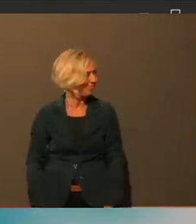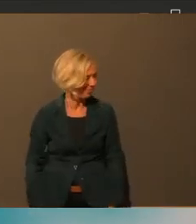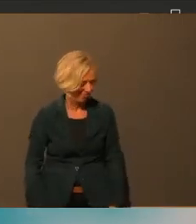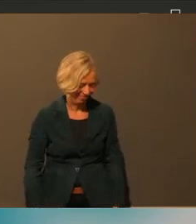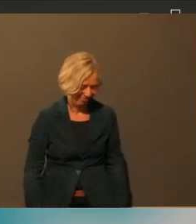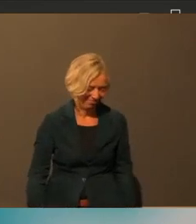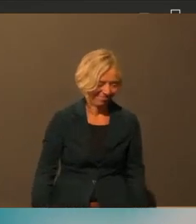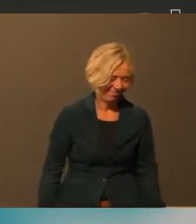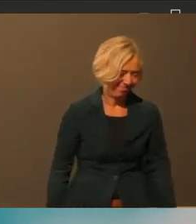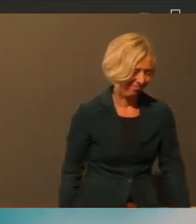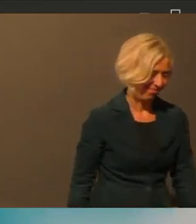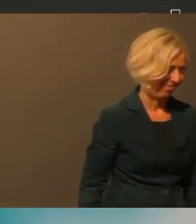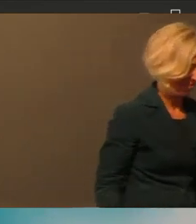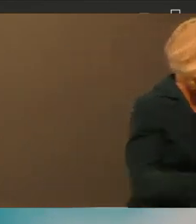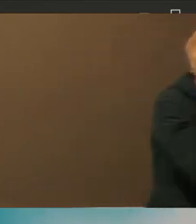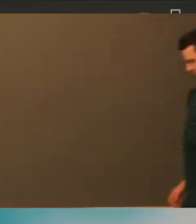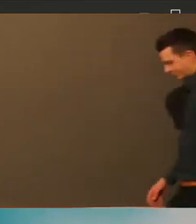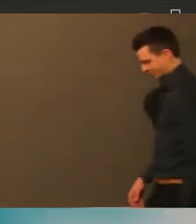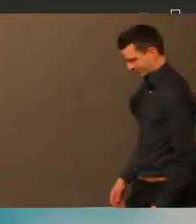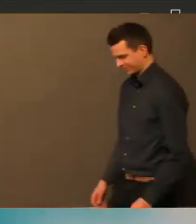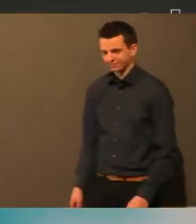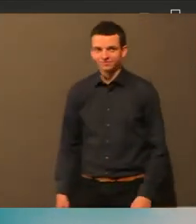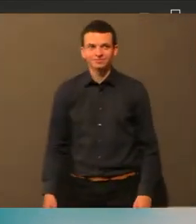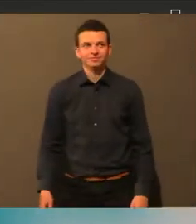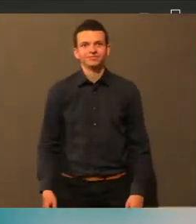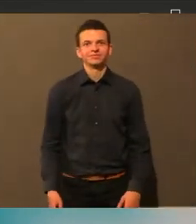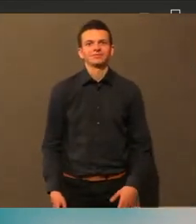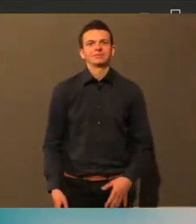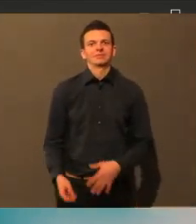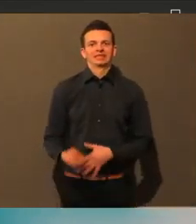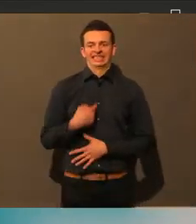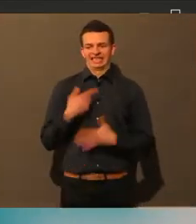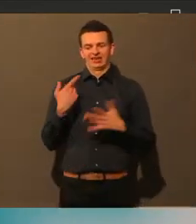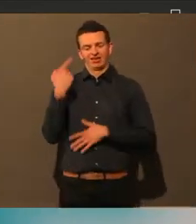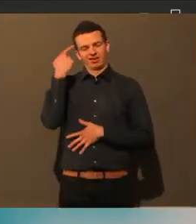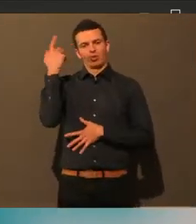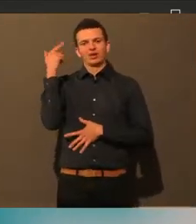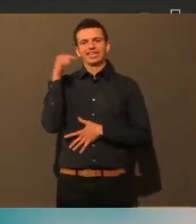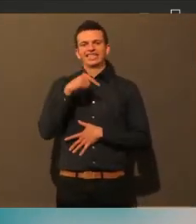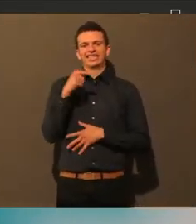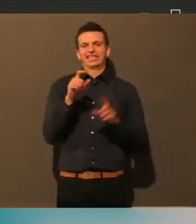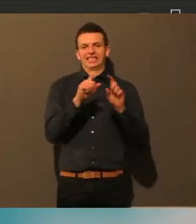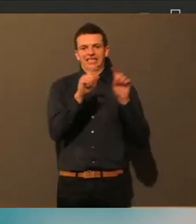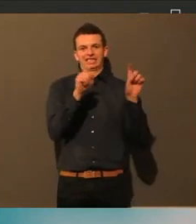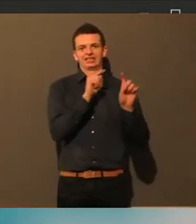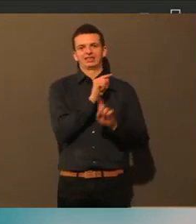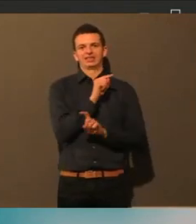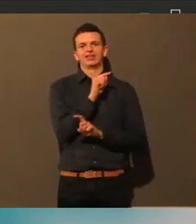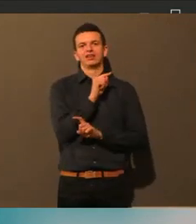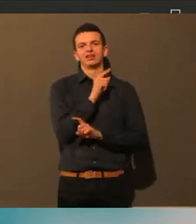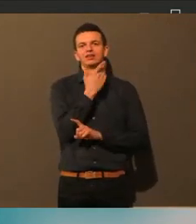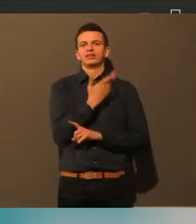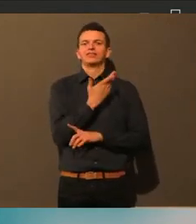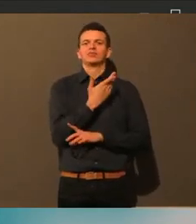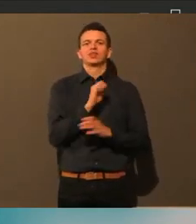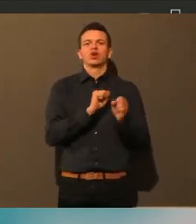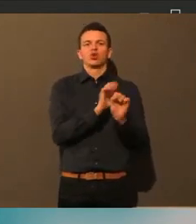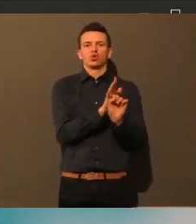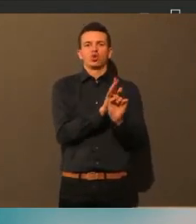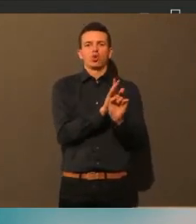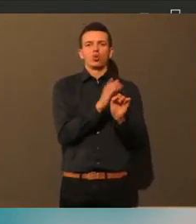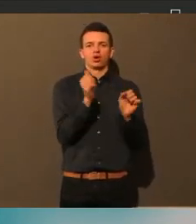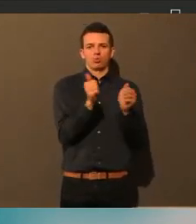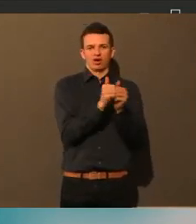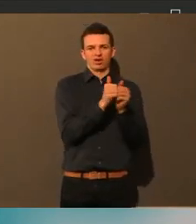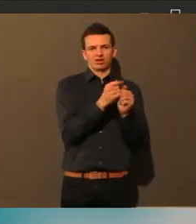Das ist, glaube ich, nichts, was wir hier im Bürgerbeirat Corona verordnen können, sondern da geht es natürlich um höchst persönliche Rechte eines jeden Einzelnen